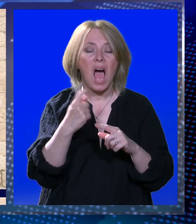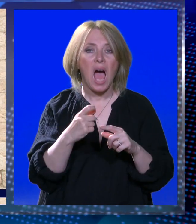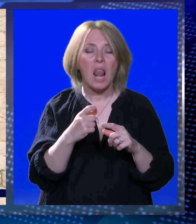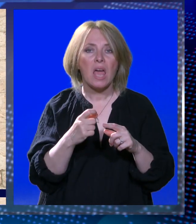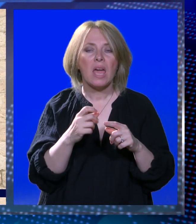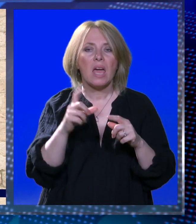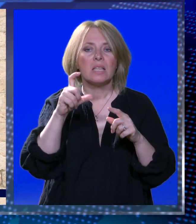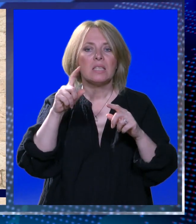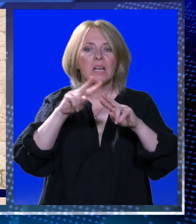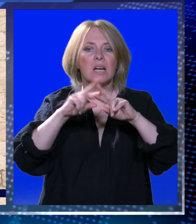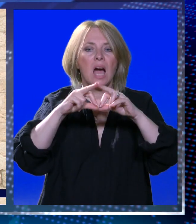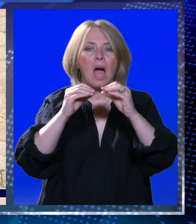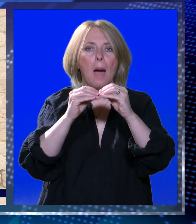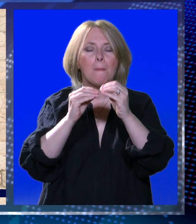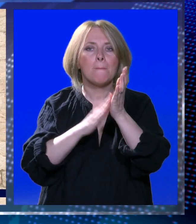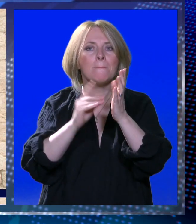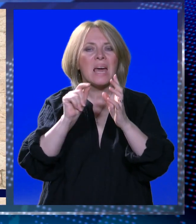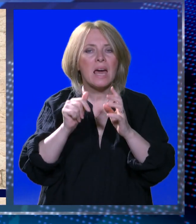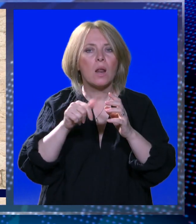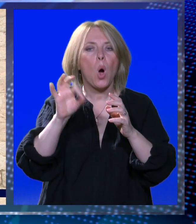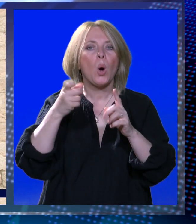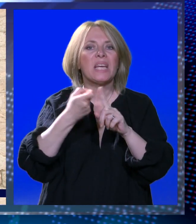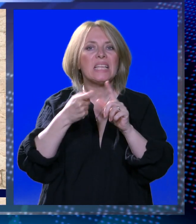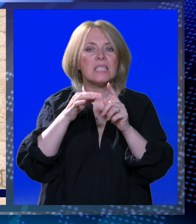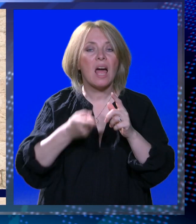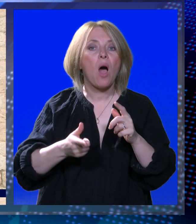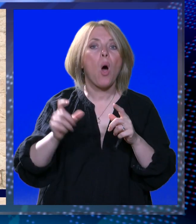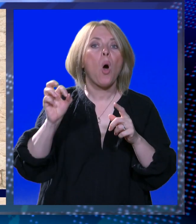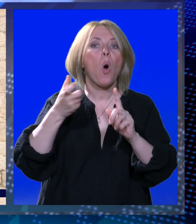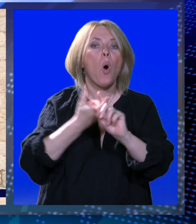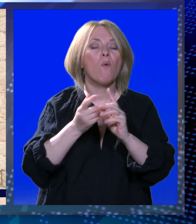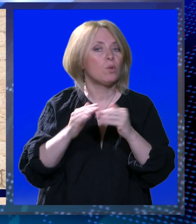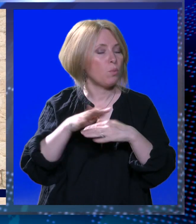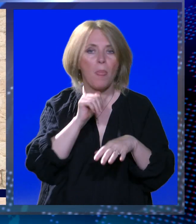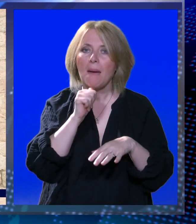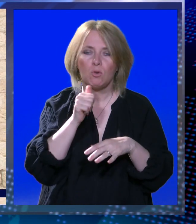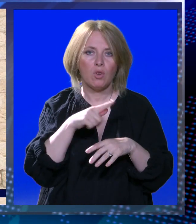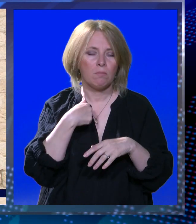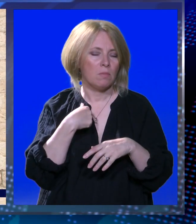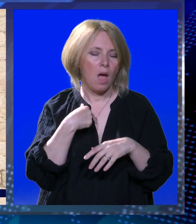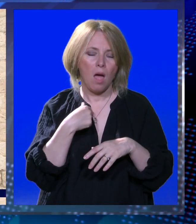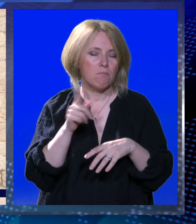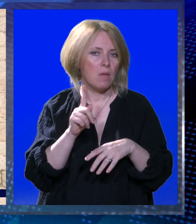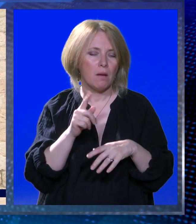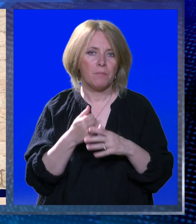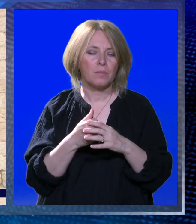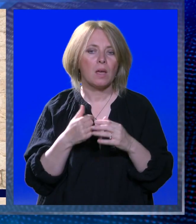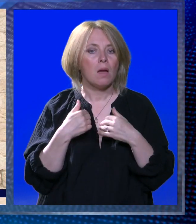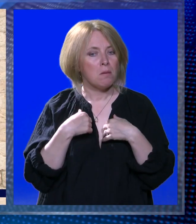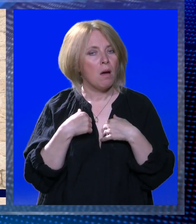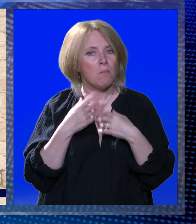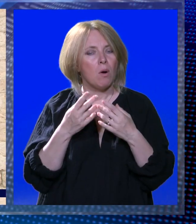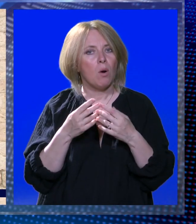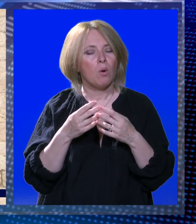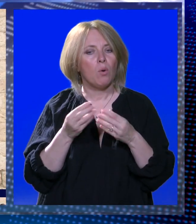Orchestra of Dubrovnik i to ne može stati u nazivu jer bilo kome neupućeno me mogu dati savjet da